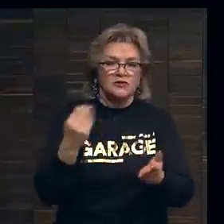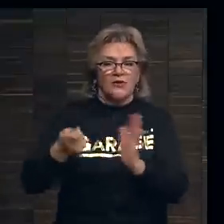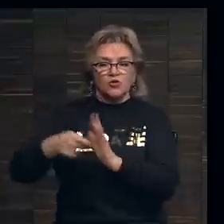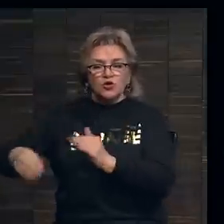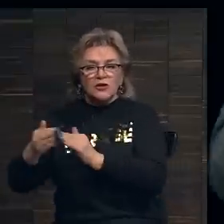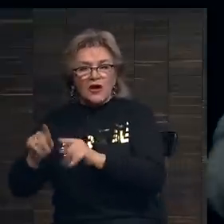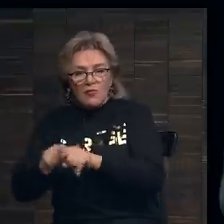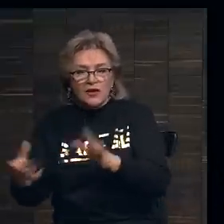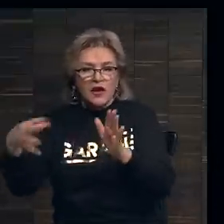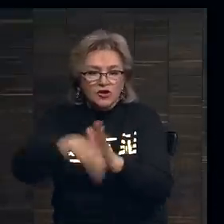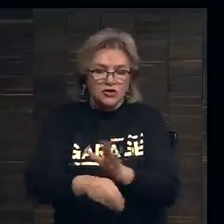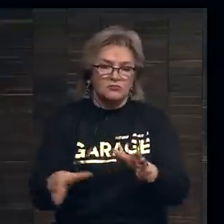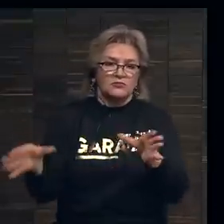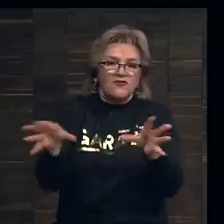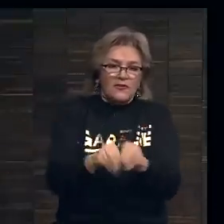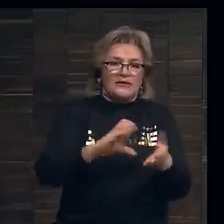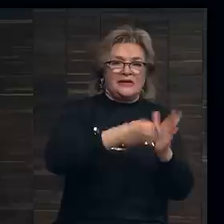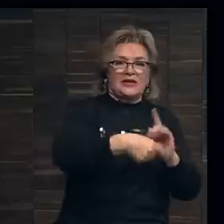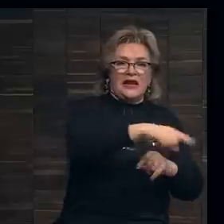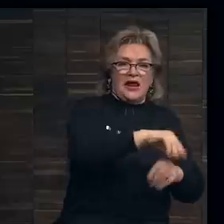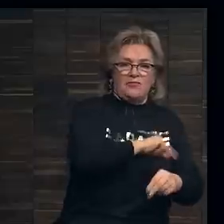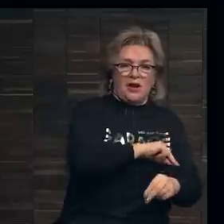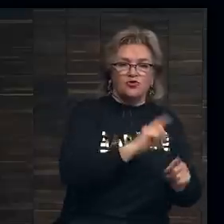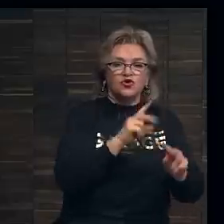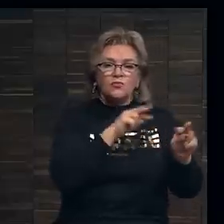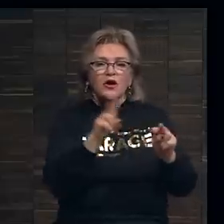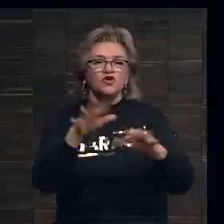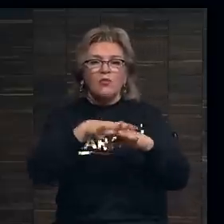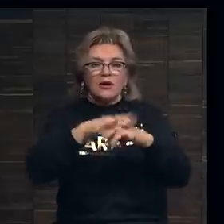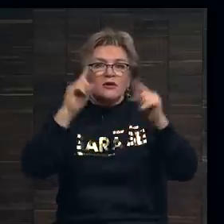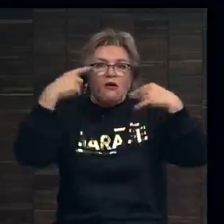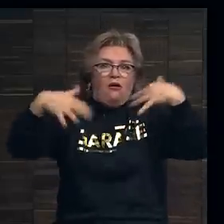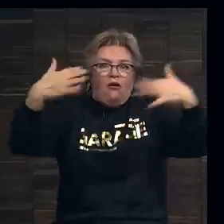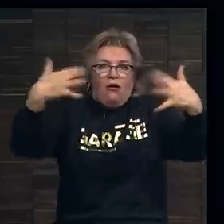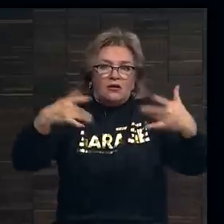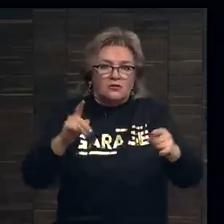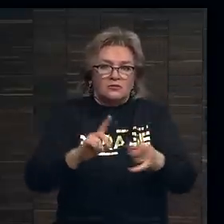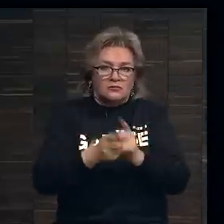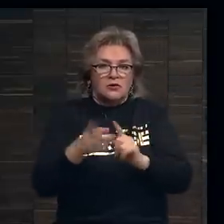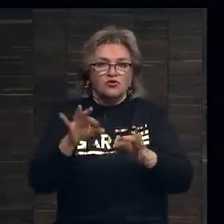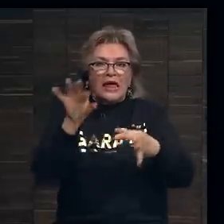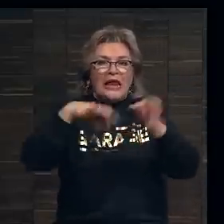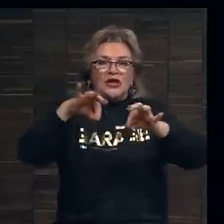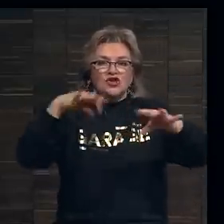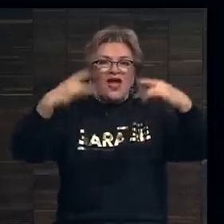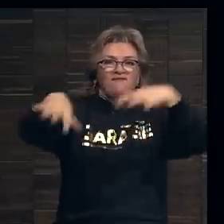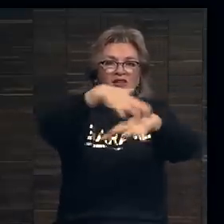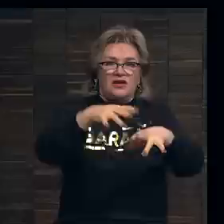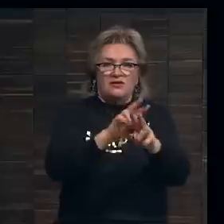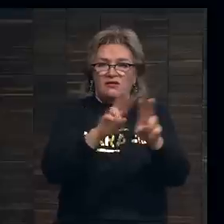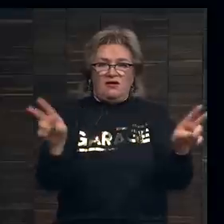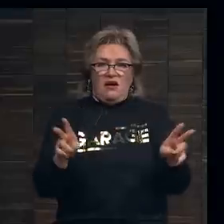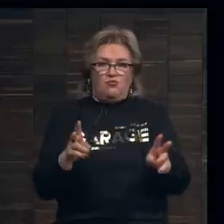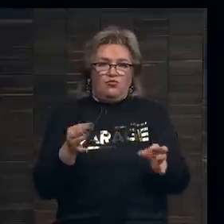дома также работают вместе с галереями и следят за тем, чтобы рынок не стал слишком бурным, потому что излишнее волнение на рынке никому